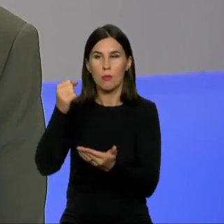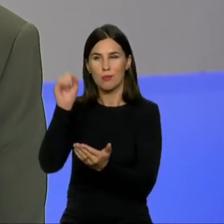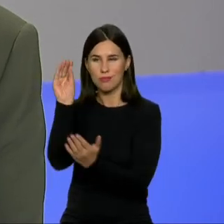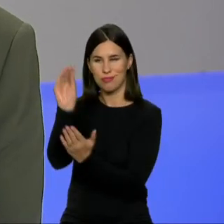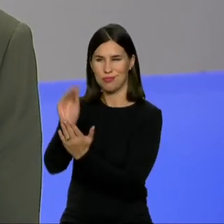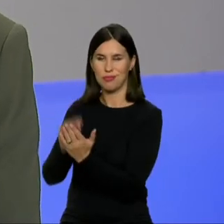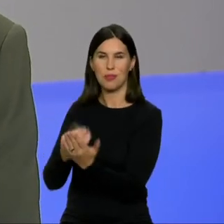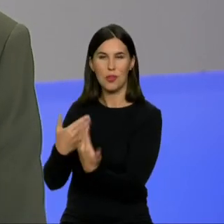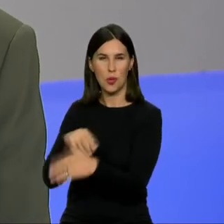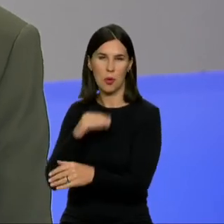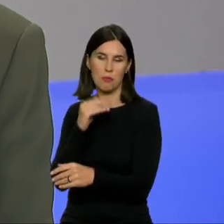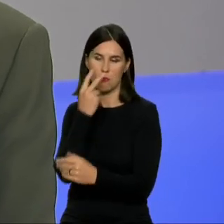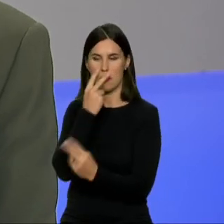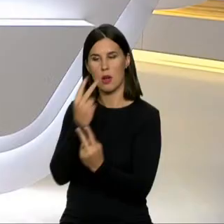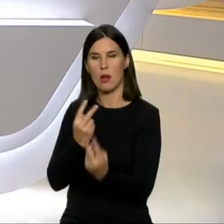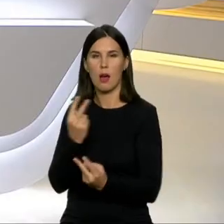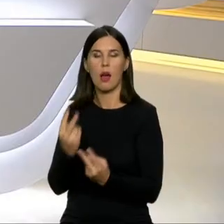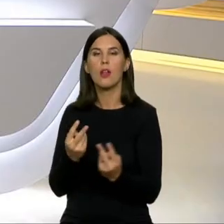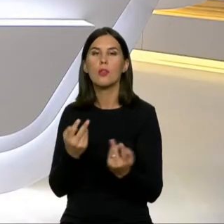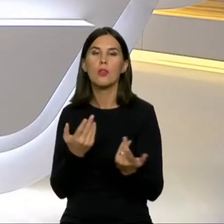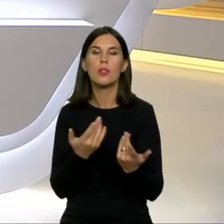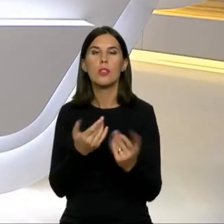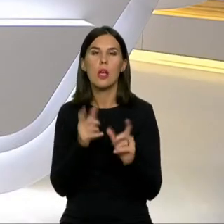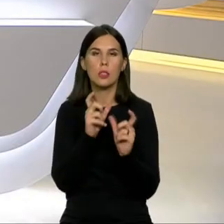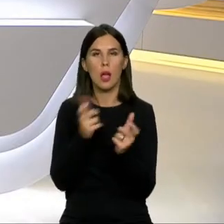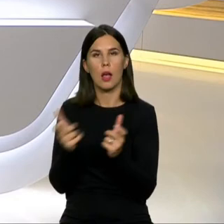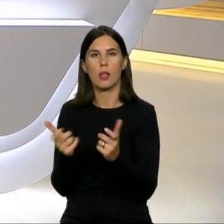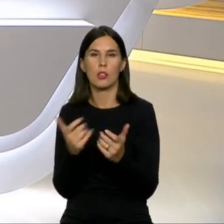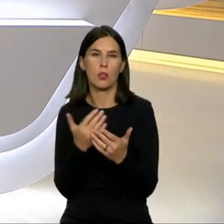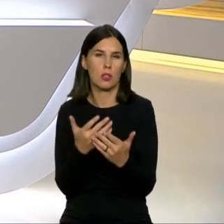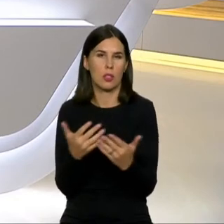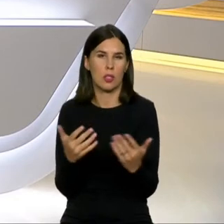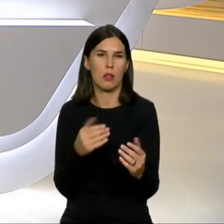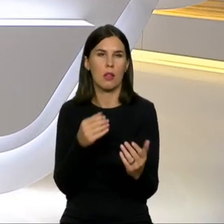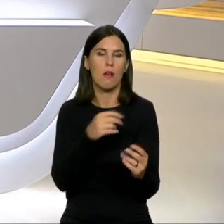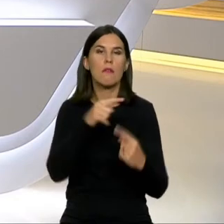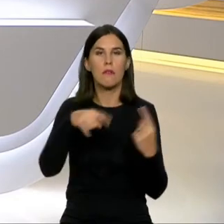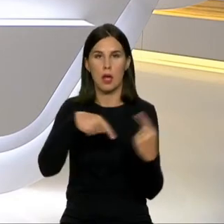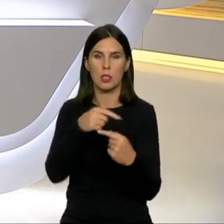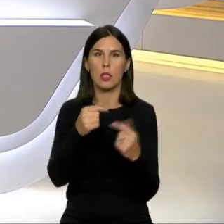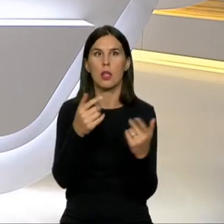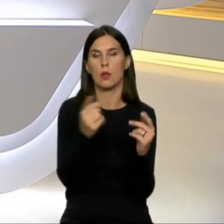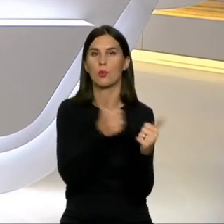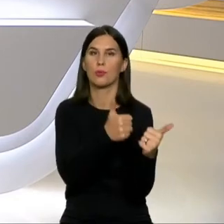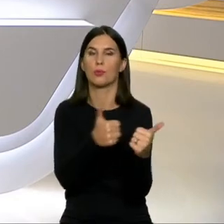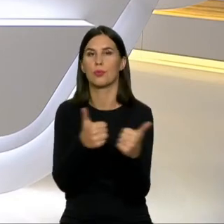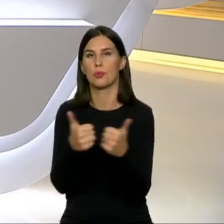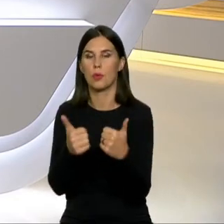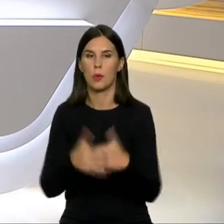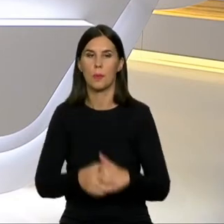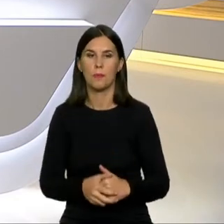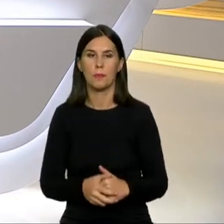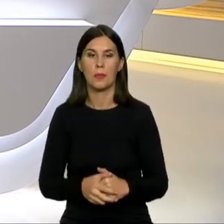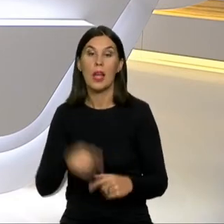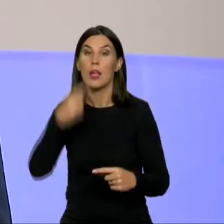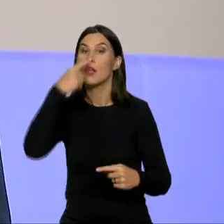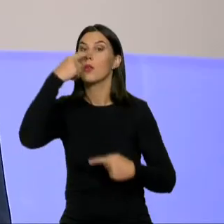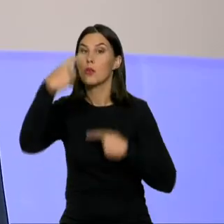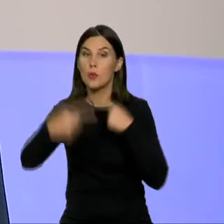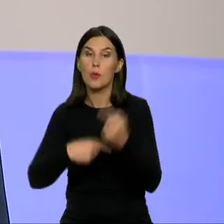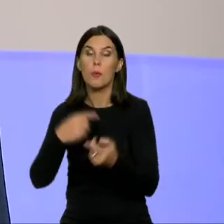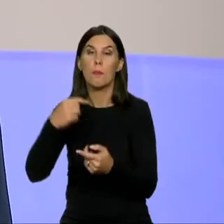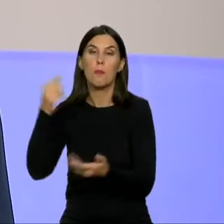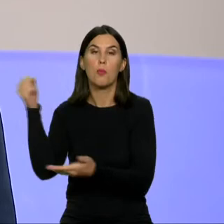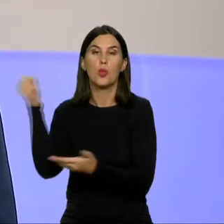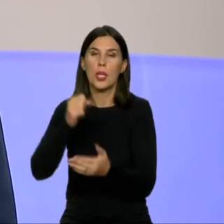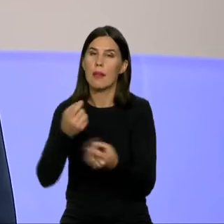kitų verslų saskaitose? Natūralu, kad kitų metų biudžetas priklausys ir